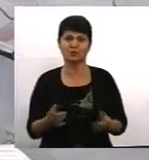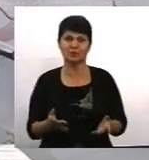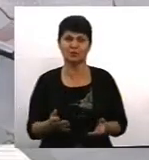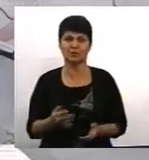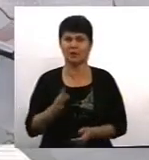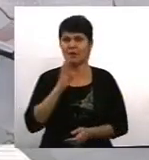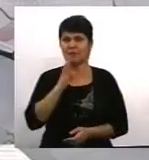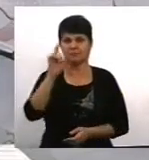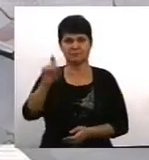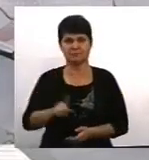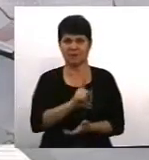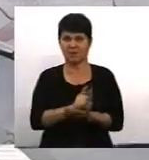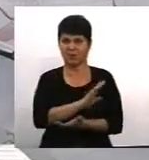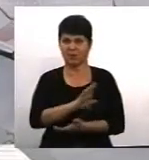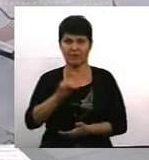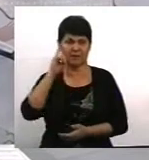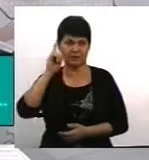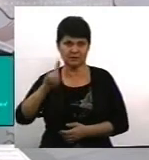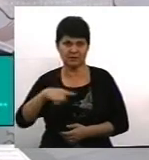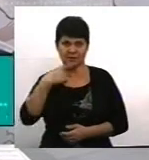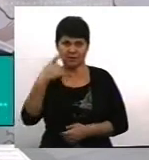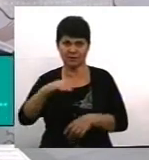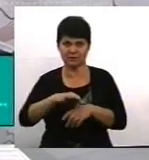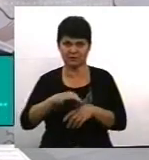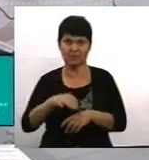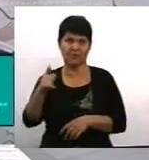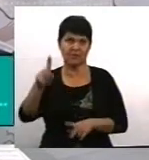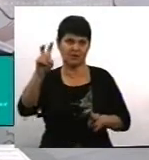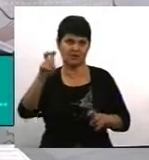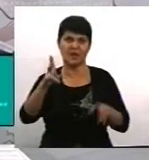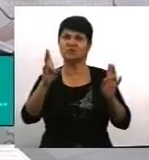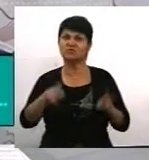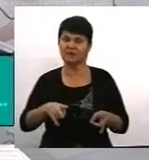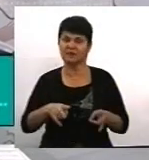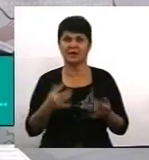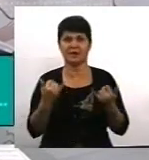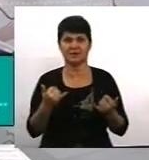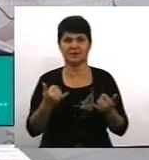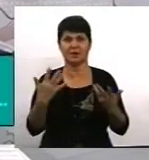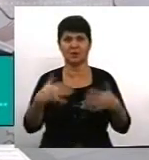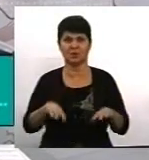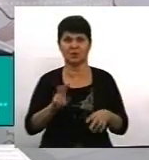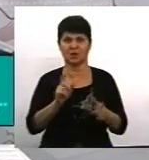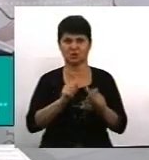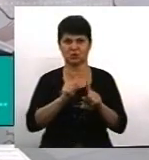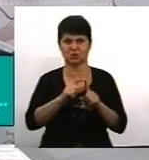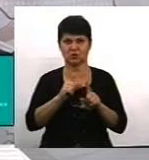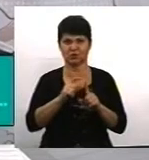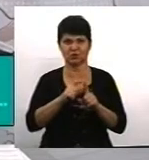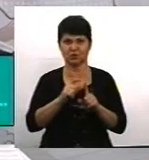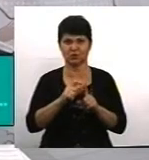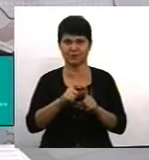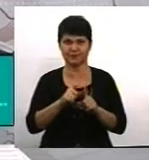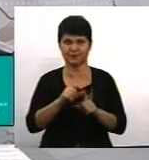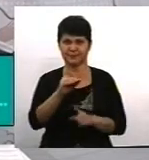мають говорити, якщо жінка зазнала насильство. До речі, в сюжеті вона названа жертвою. Зараз ми вже відходимо, взагалі це така тенденція відходити від